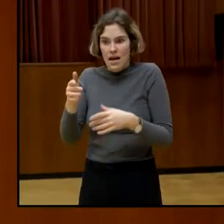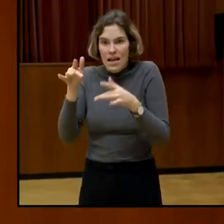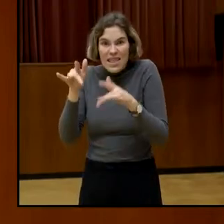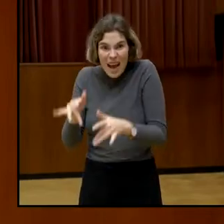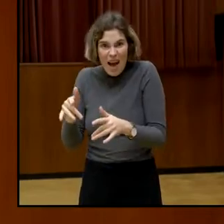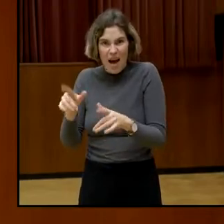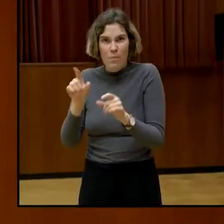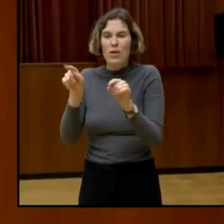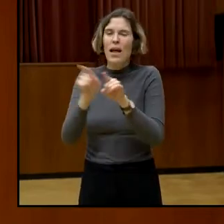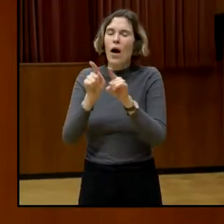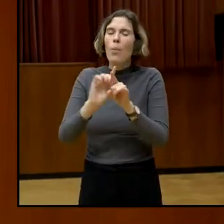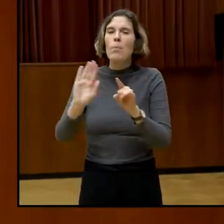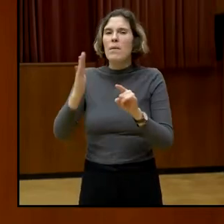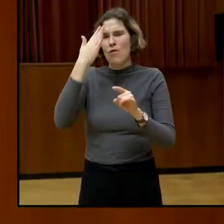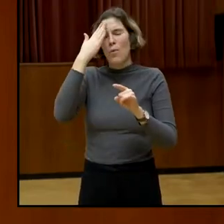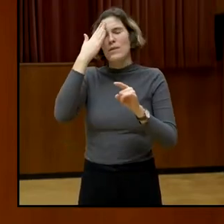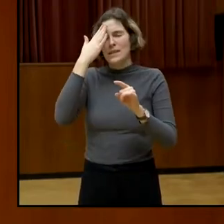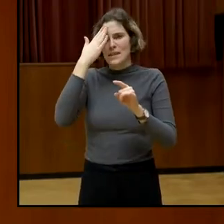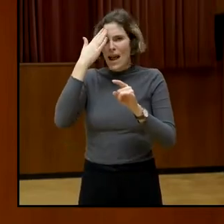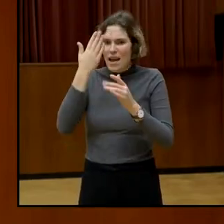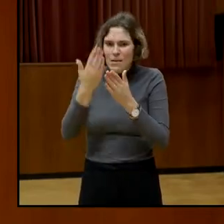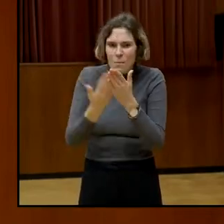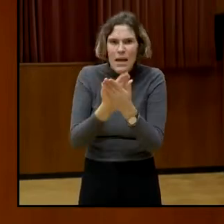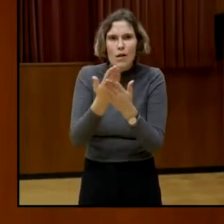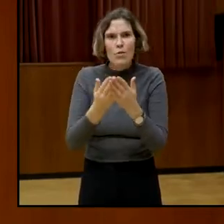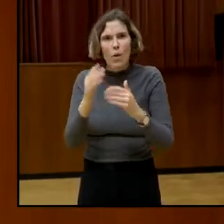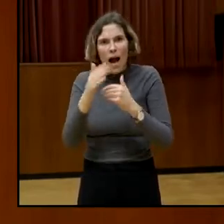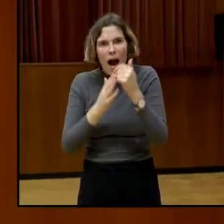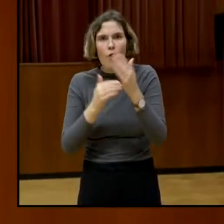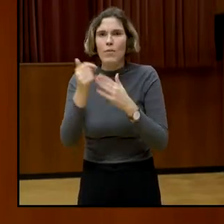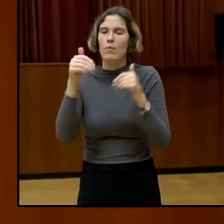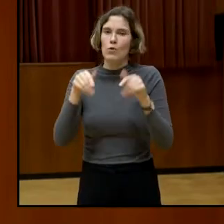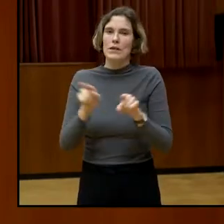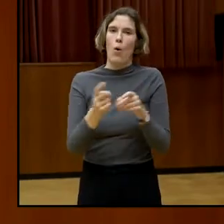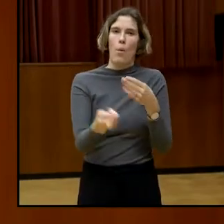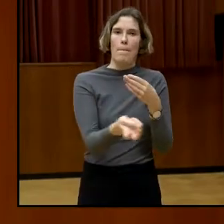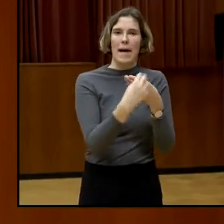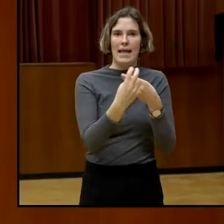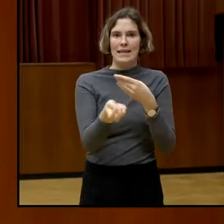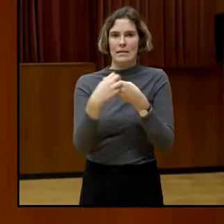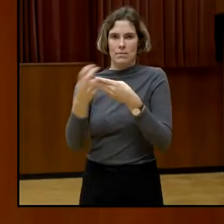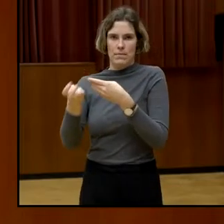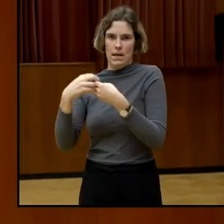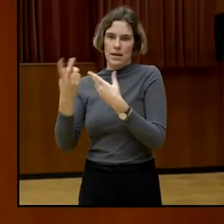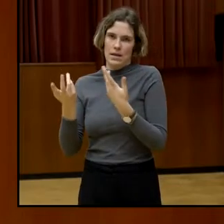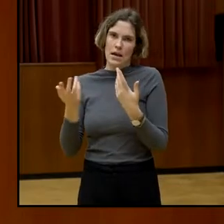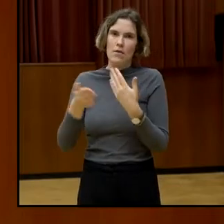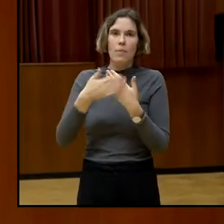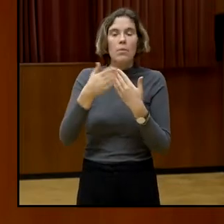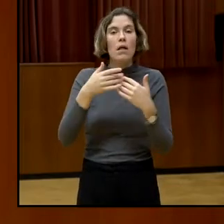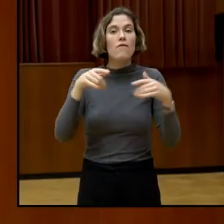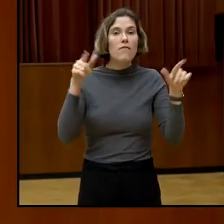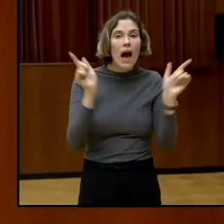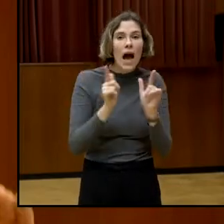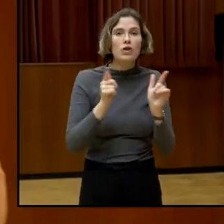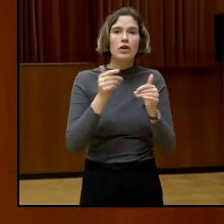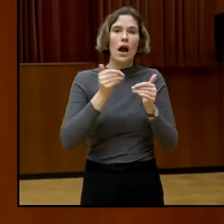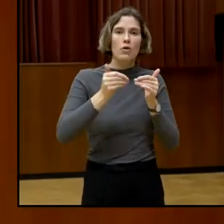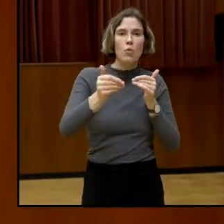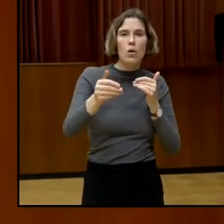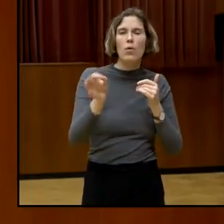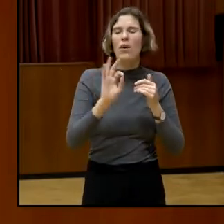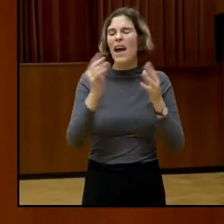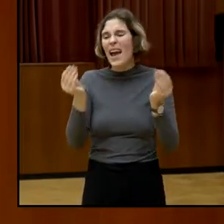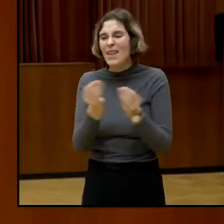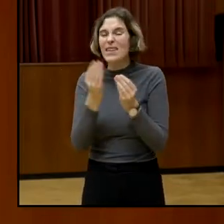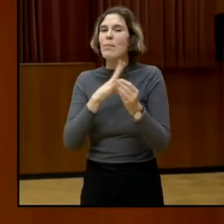partizipativ sein, selbstverständlich, mit Veranstaltungen, aber aus meiner Wahrnehmung müsste eine neutrale